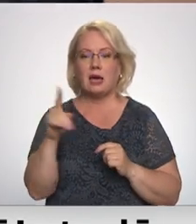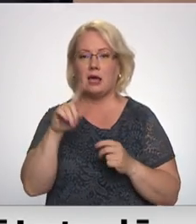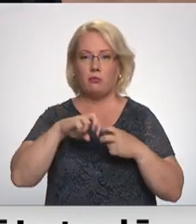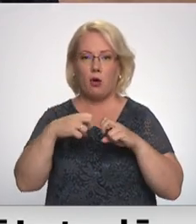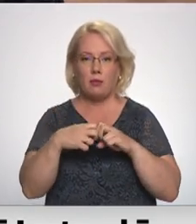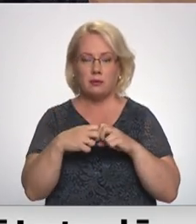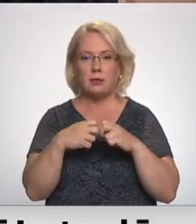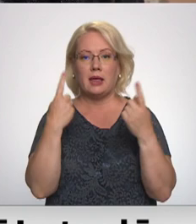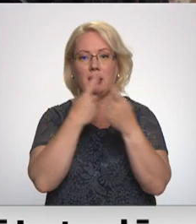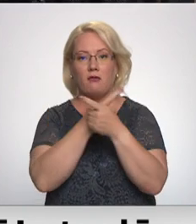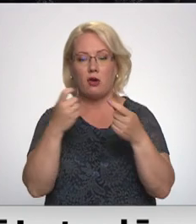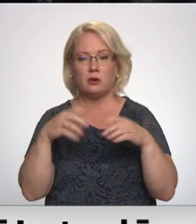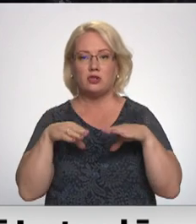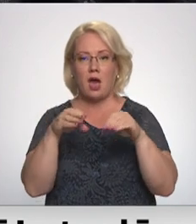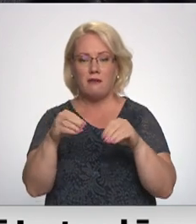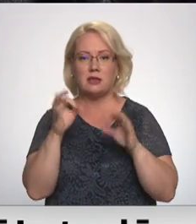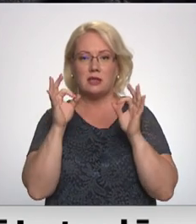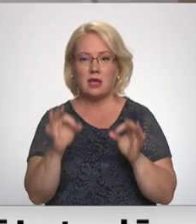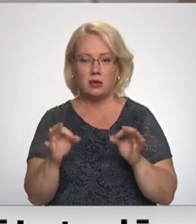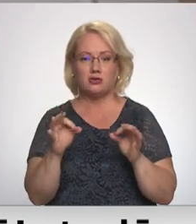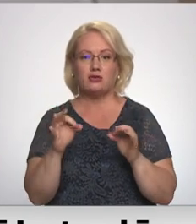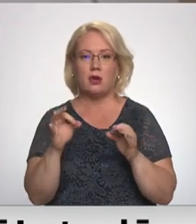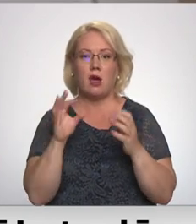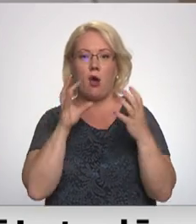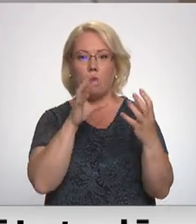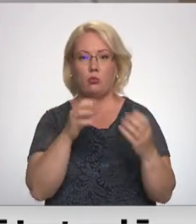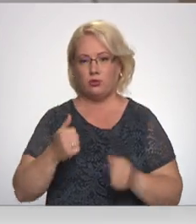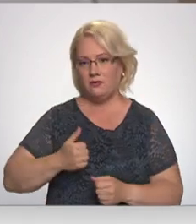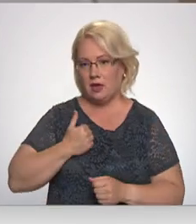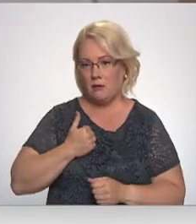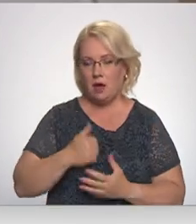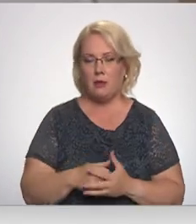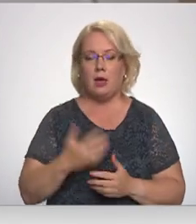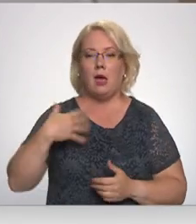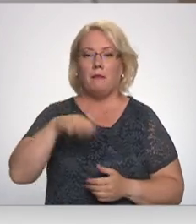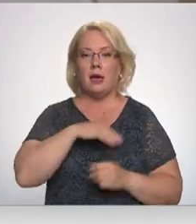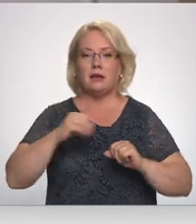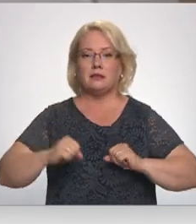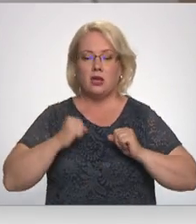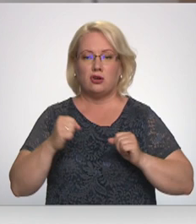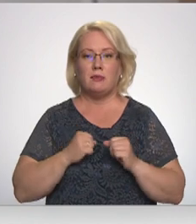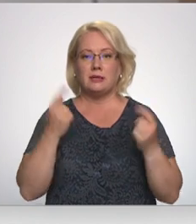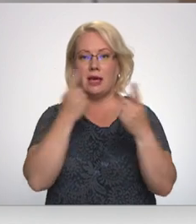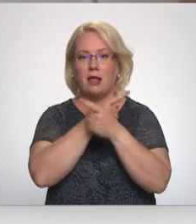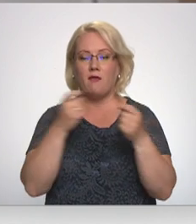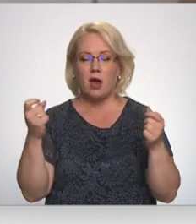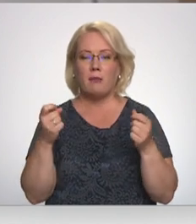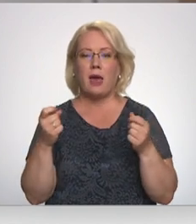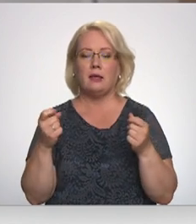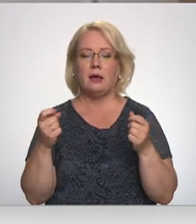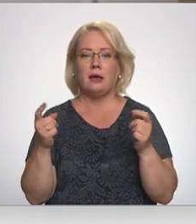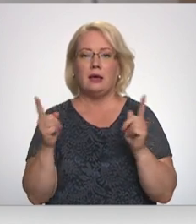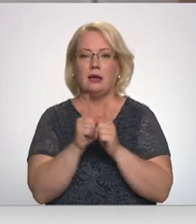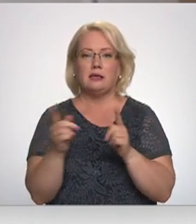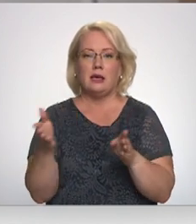ka informēšana jāveic pasažīru pārvedātājiem. Mēs cenšamies informēt neilgi pirms šīm te izmaiņām, jo